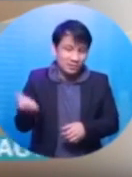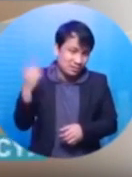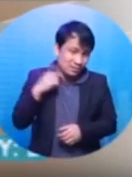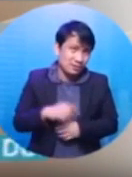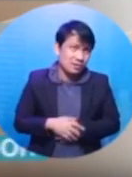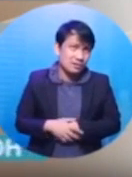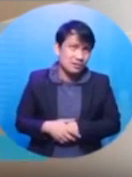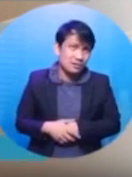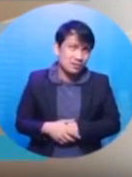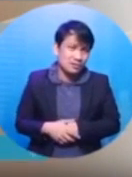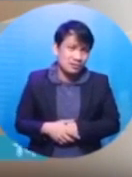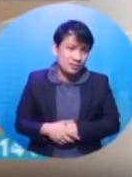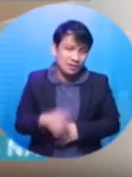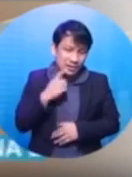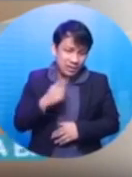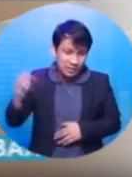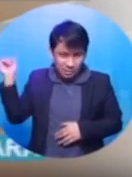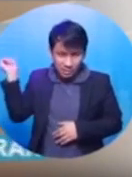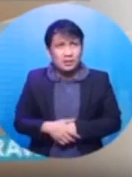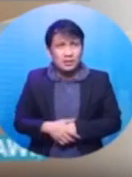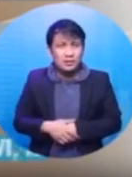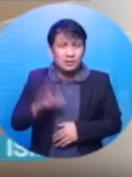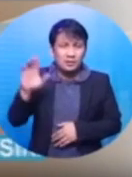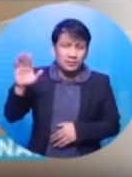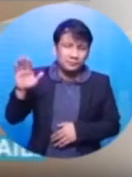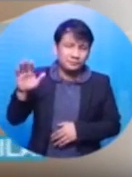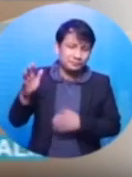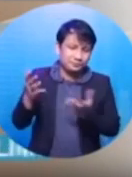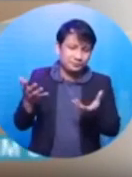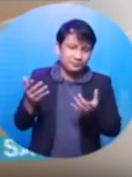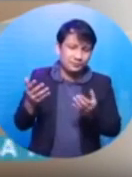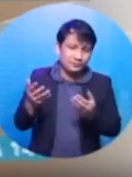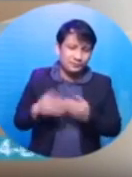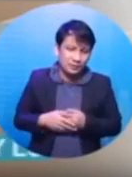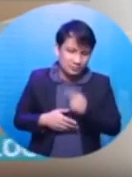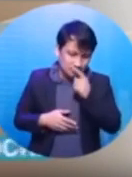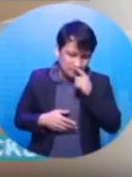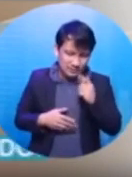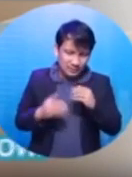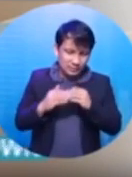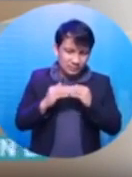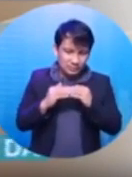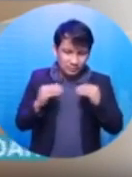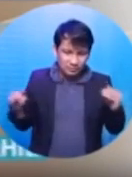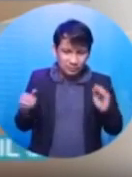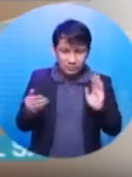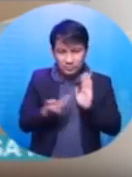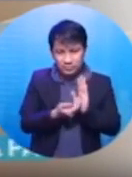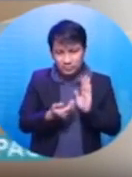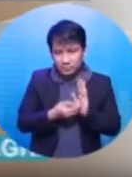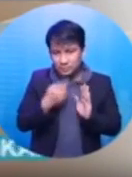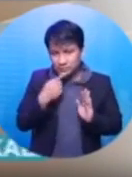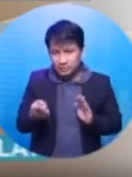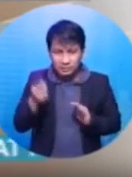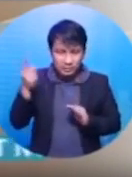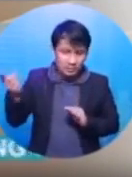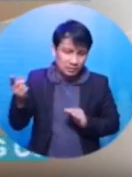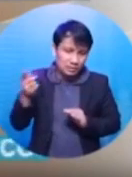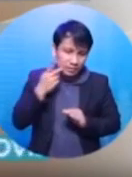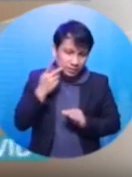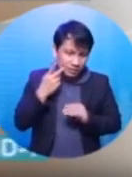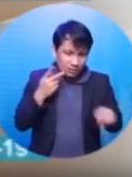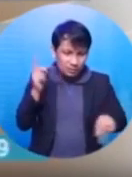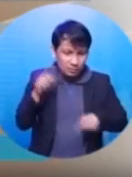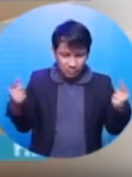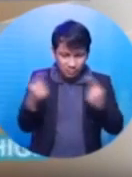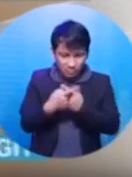ng isang pagbato niya. Kaya inawakan ko po yung Okay. Ma'am, ganito na lang po. Siyempre, nagsasabi ka ng side mo. Nagsasabi si nayan ng side